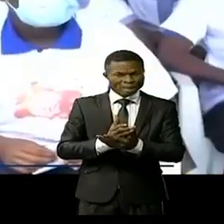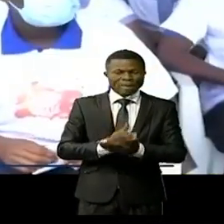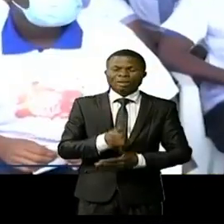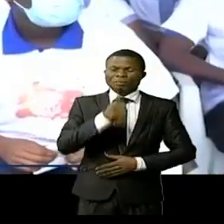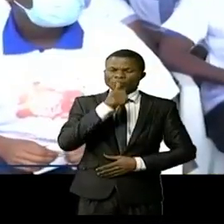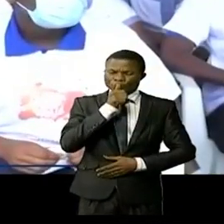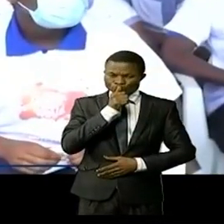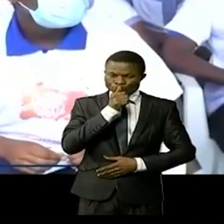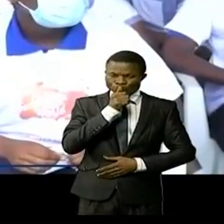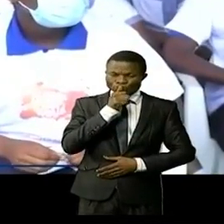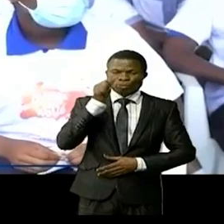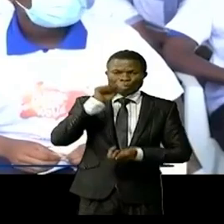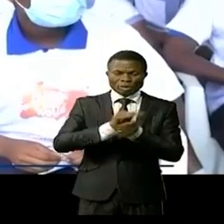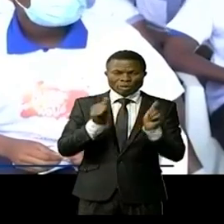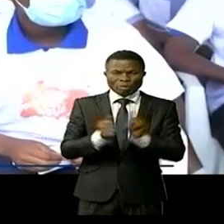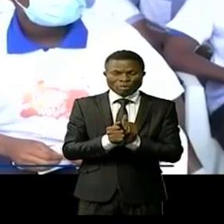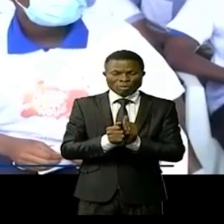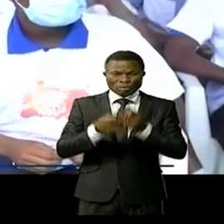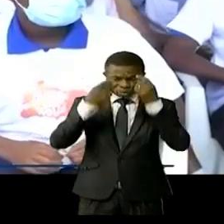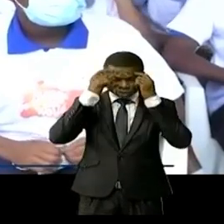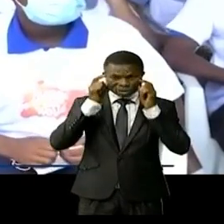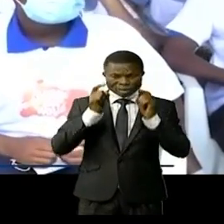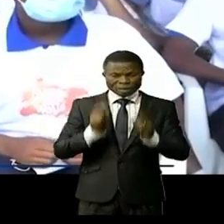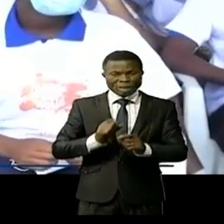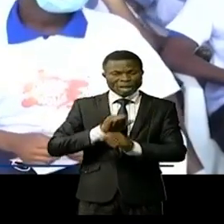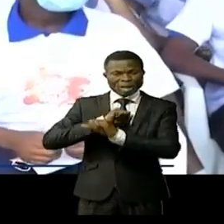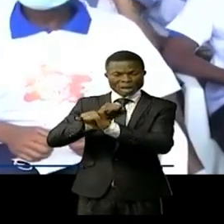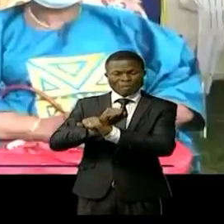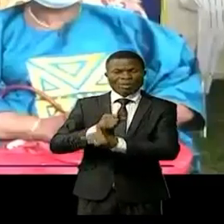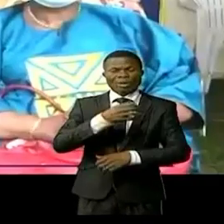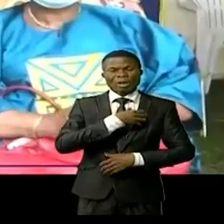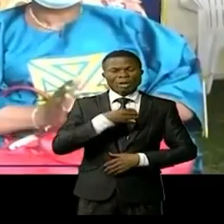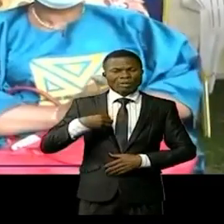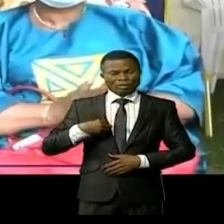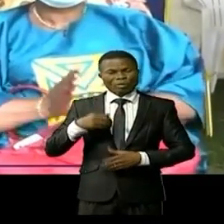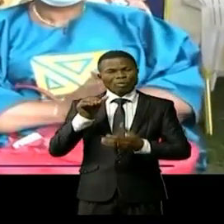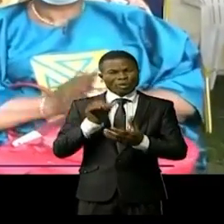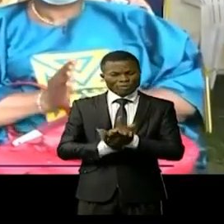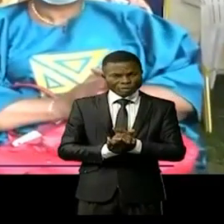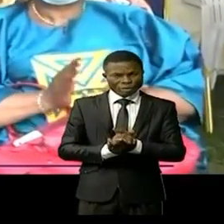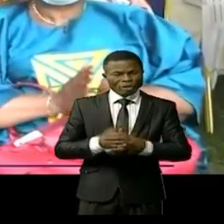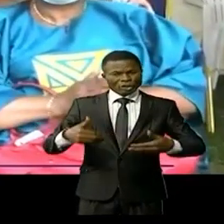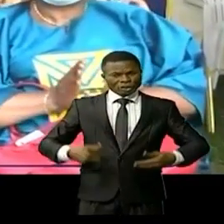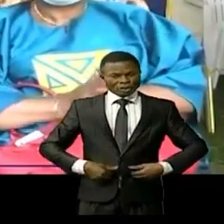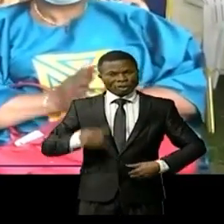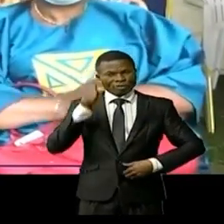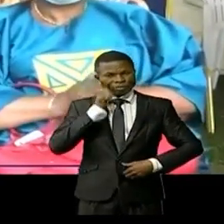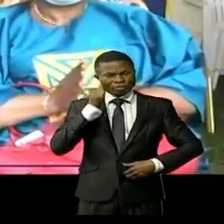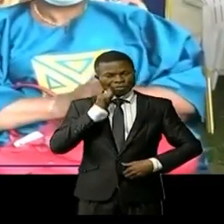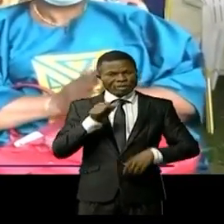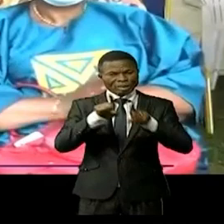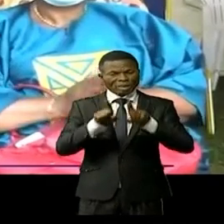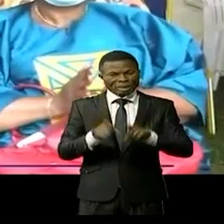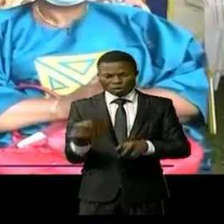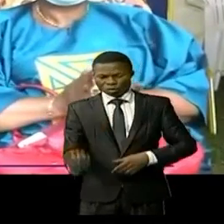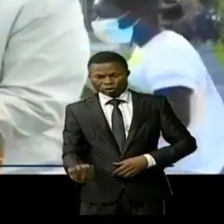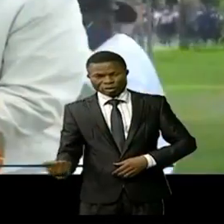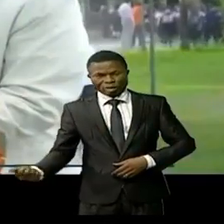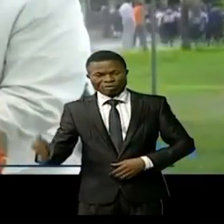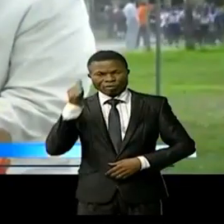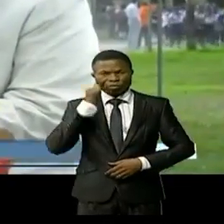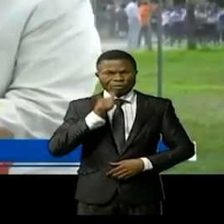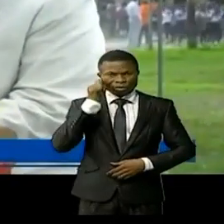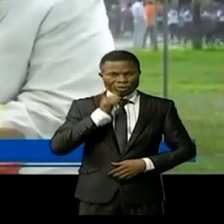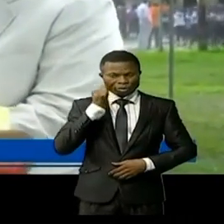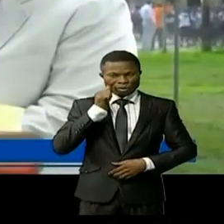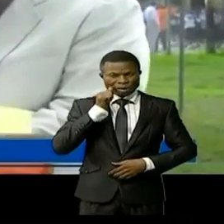autour des méfaits qui empêchent la femme la jeune et petite fille de se